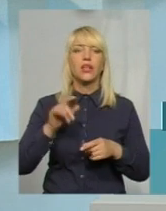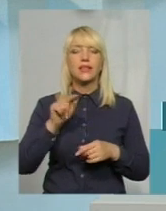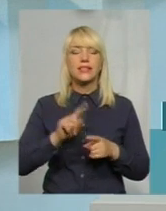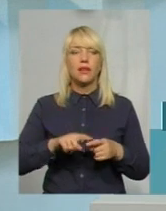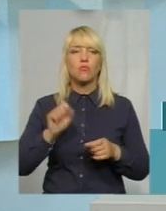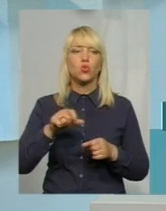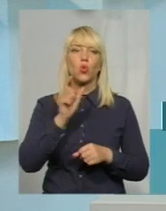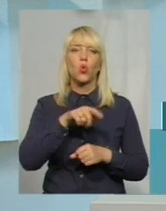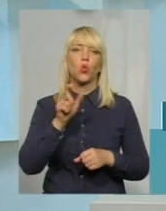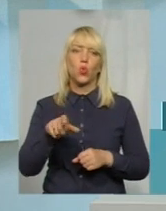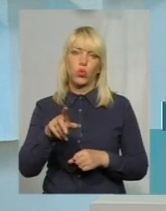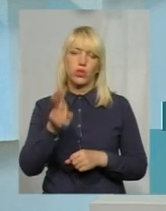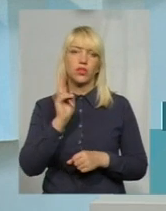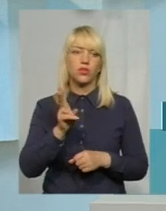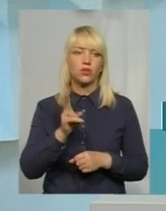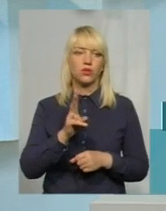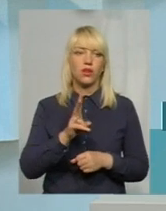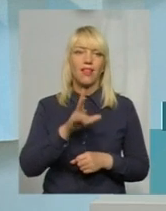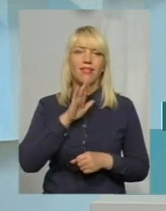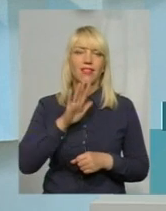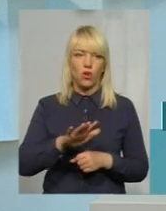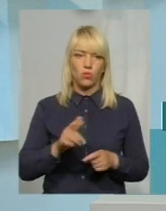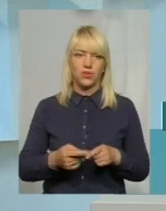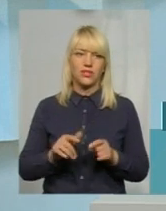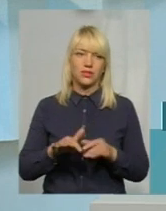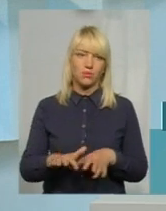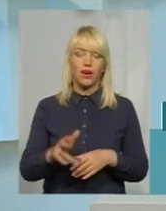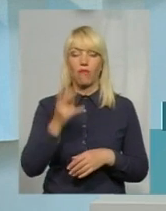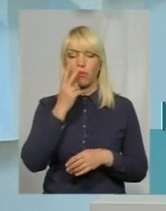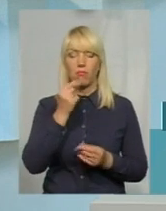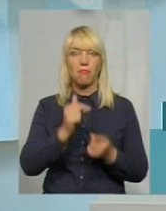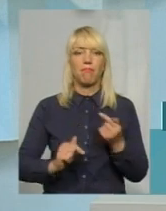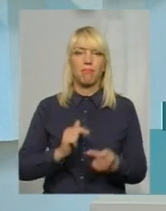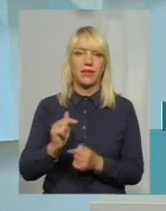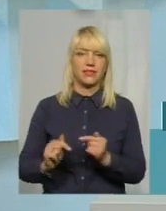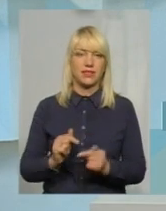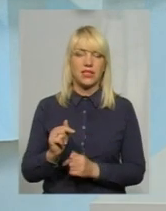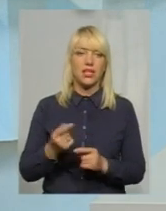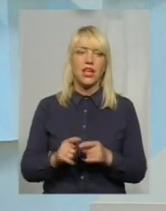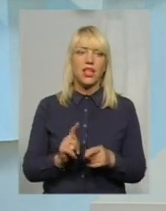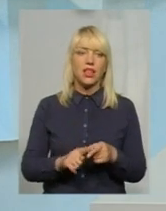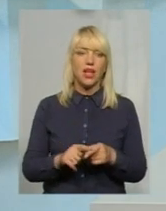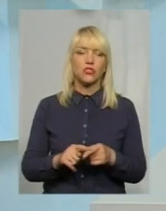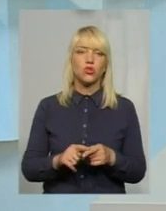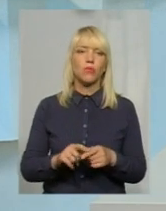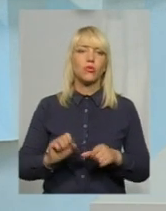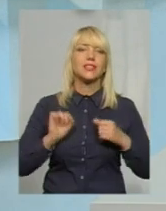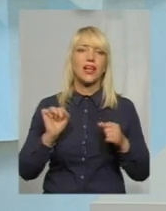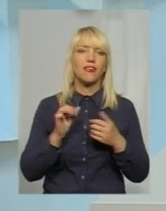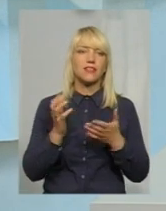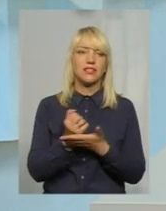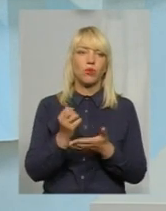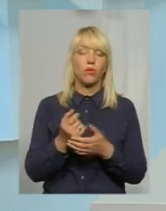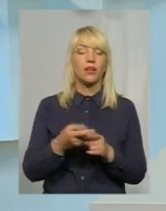можуть люди, які і не люблять цієї справи. Бо вони бачать бізнес і на цьому намагаються заробити.